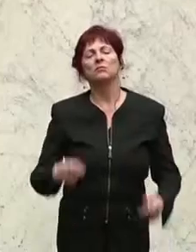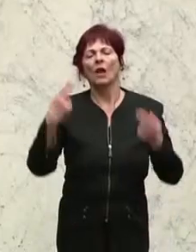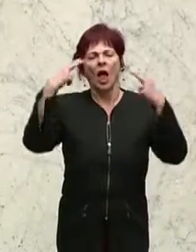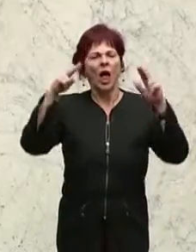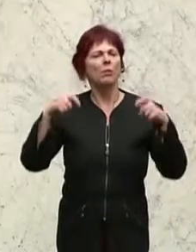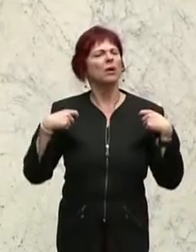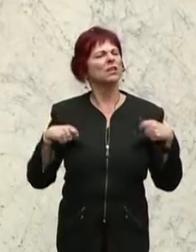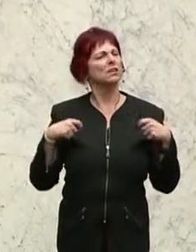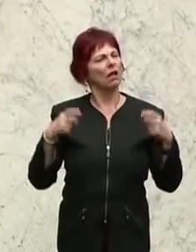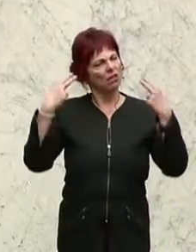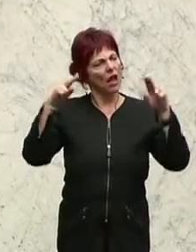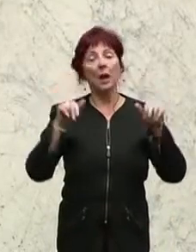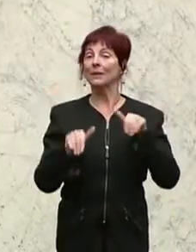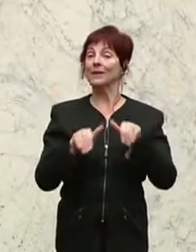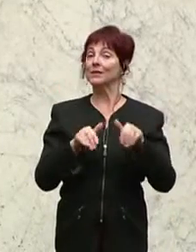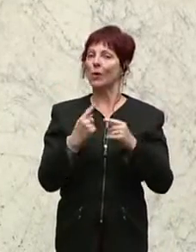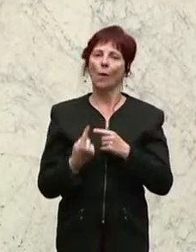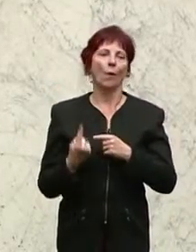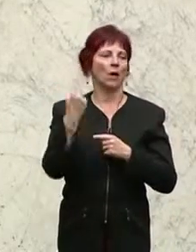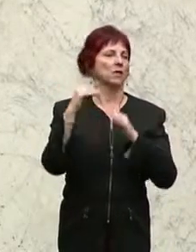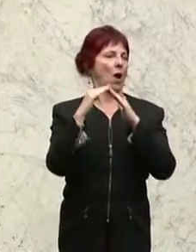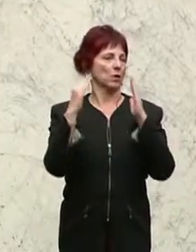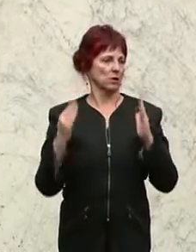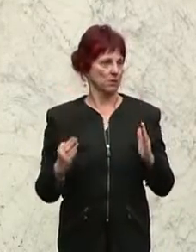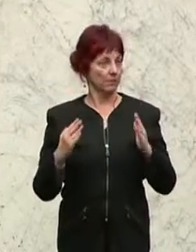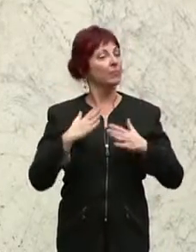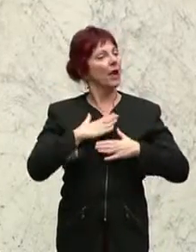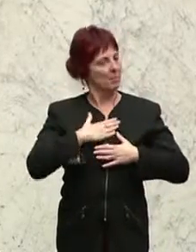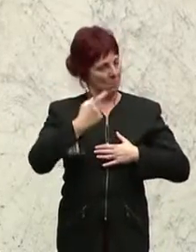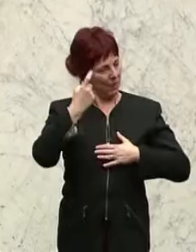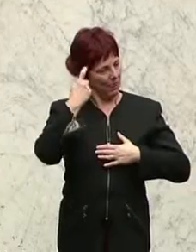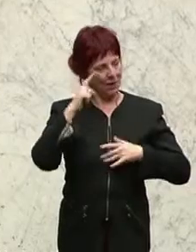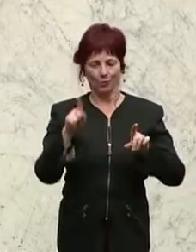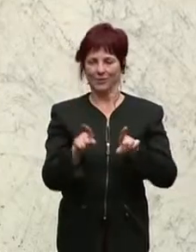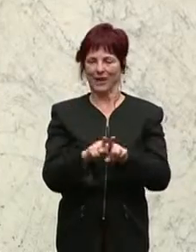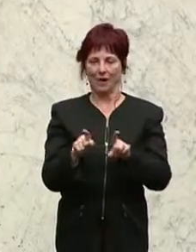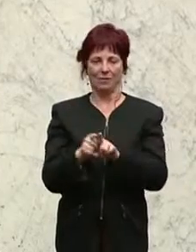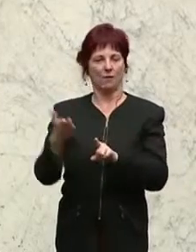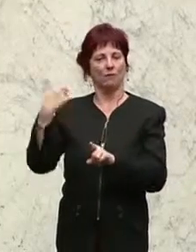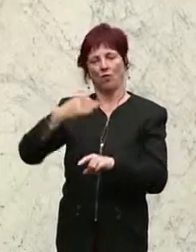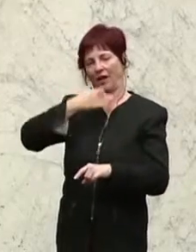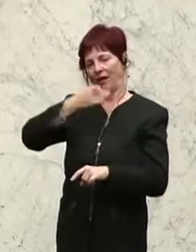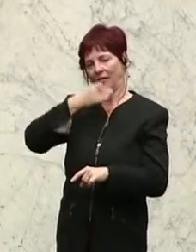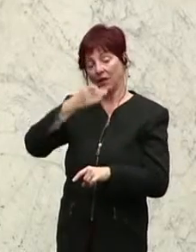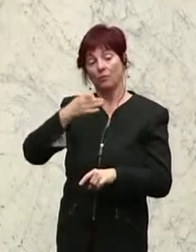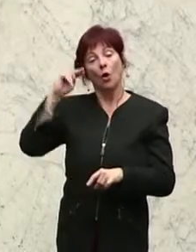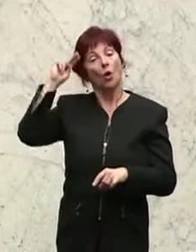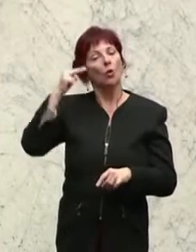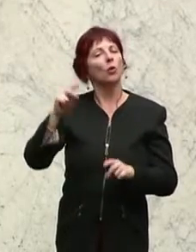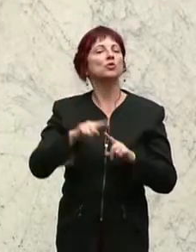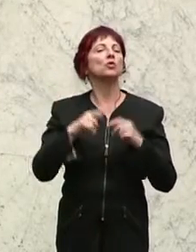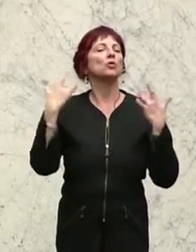Karl-Heinz Töchterle von der ÖVP ist der nächste Redner. Ich bin der Meinung der Vorredner, dass der Kunst- und Kulturbericht zu loben ist.